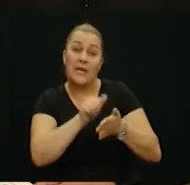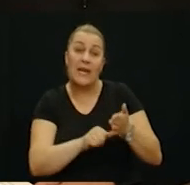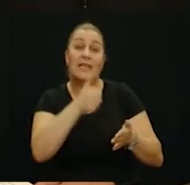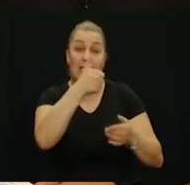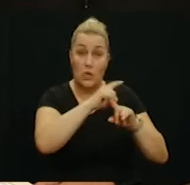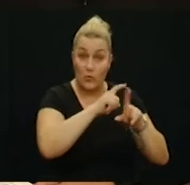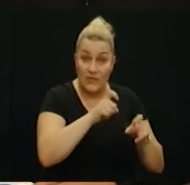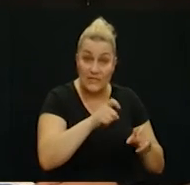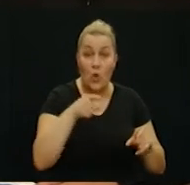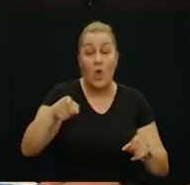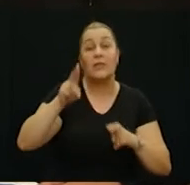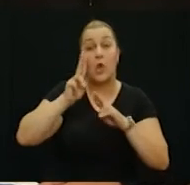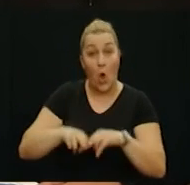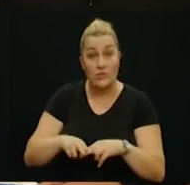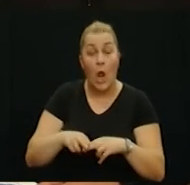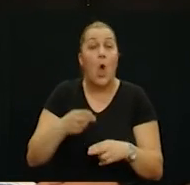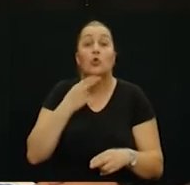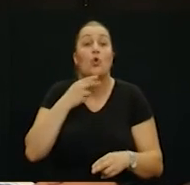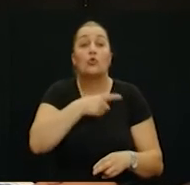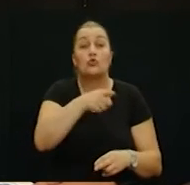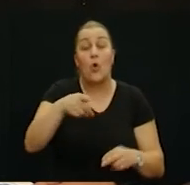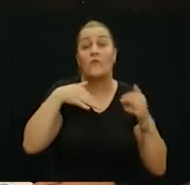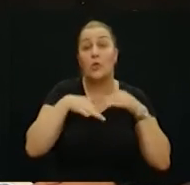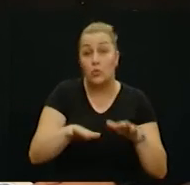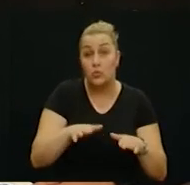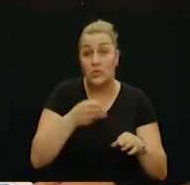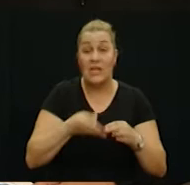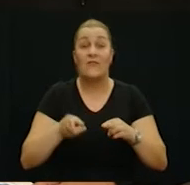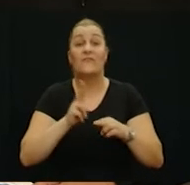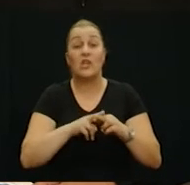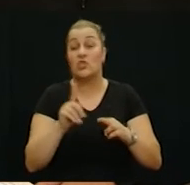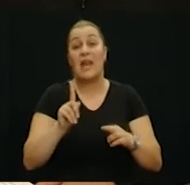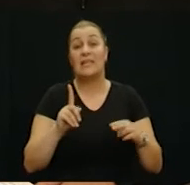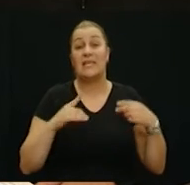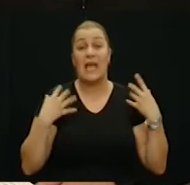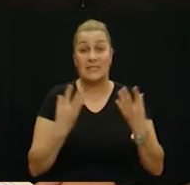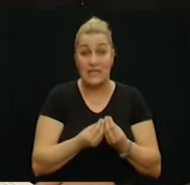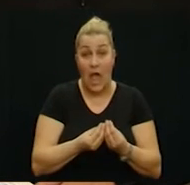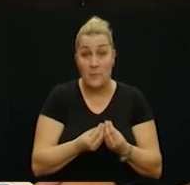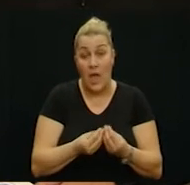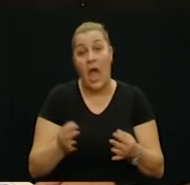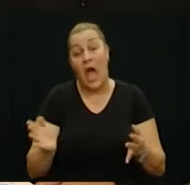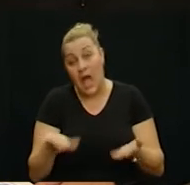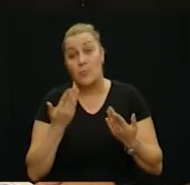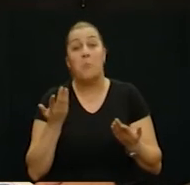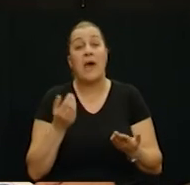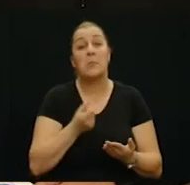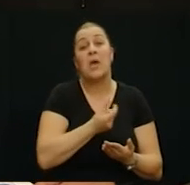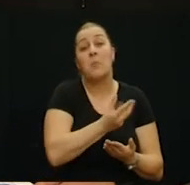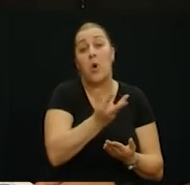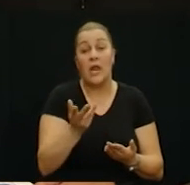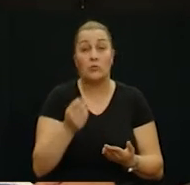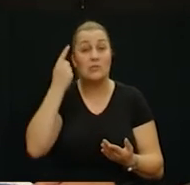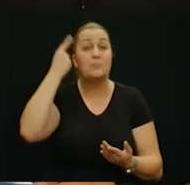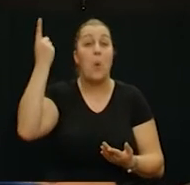vi ćete zvorene drugu. Od ko su ti drugi dragi ljudi? Nažalost, većina njih više nije s nama, ajmo ih barem